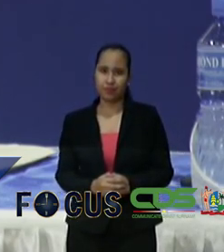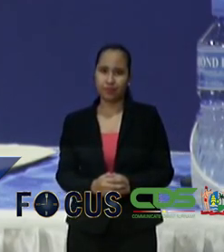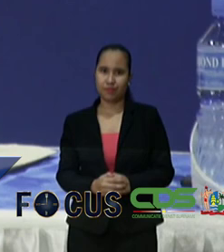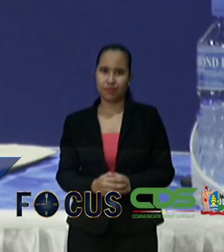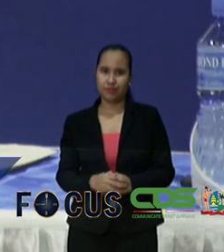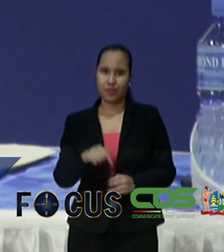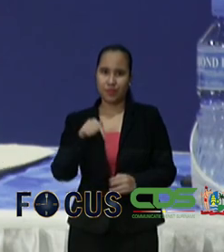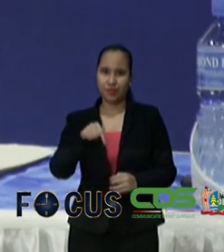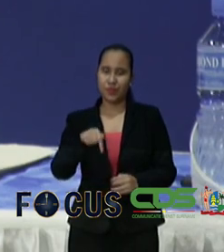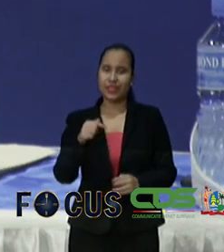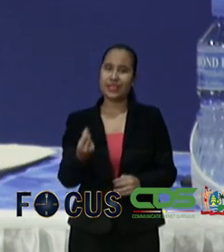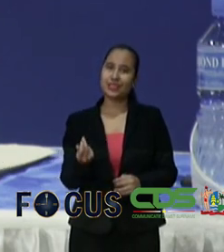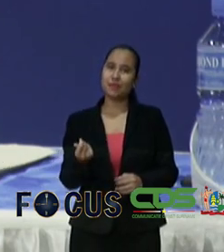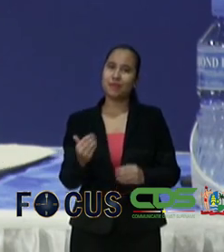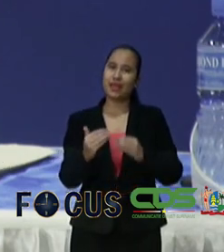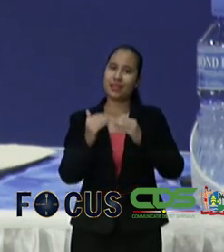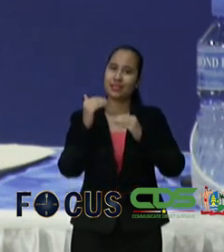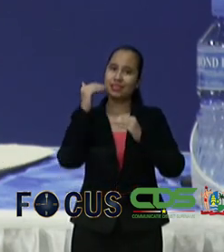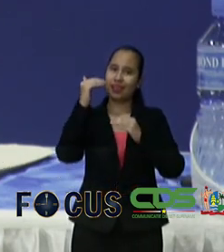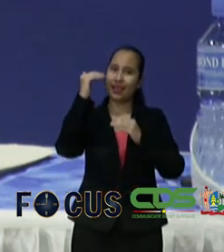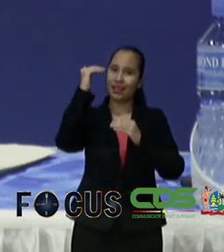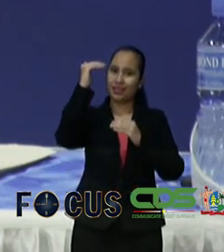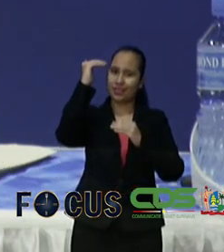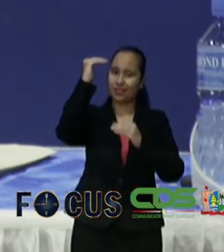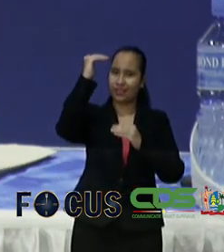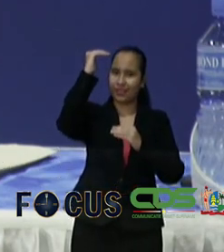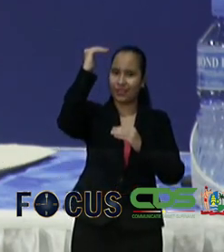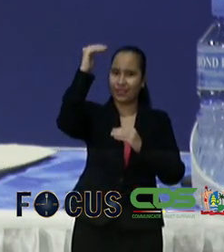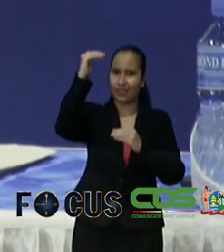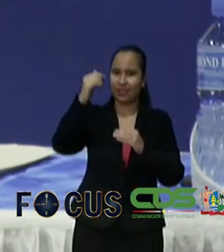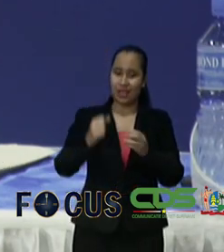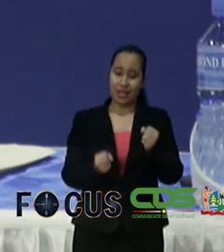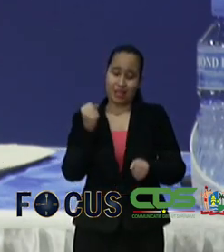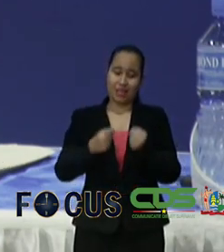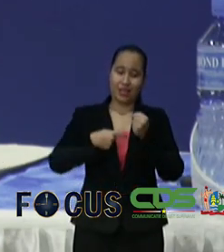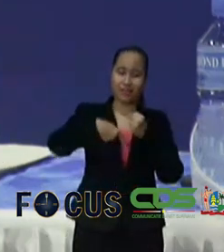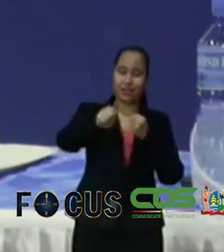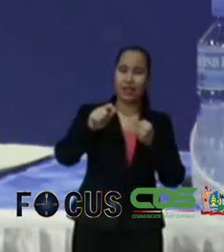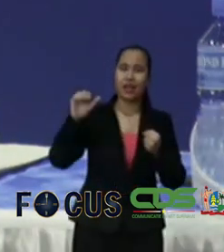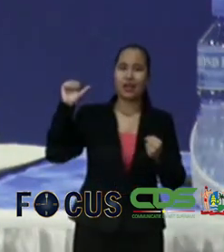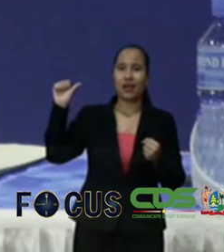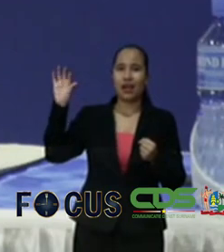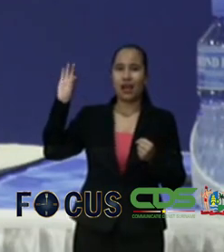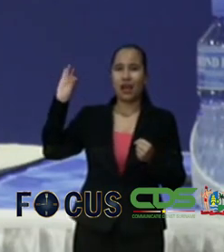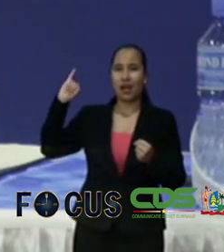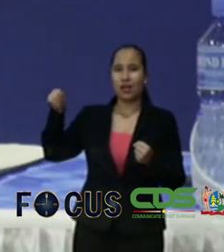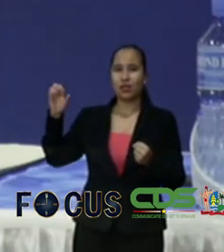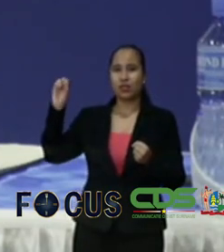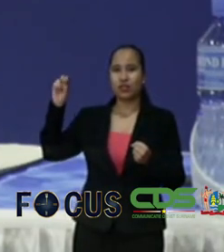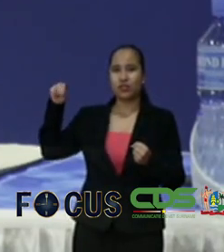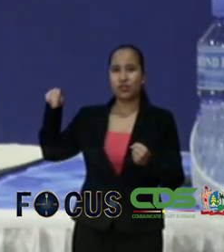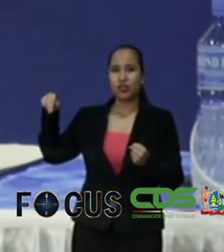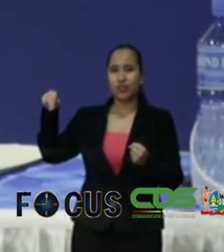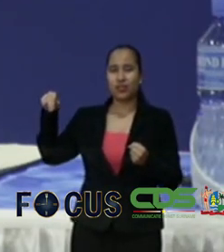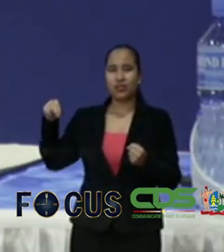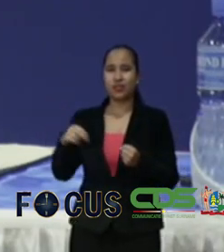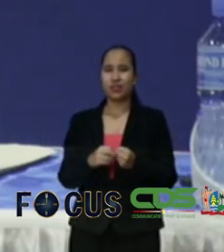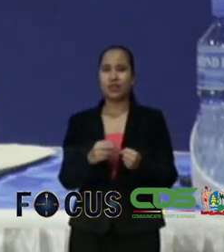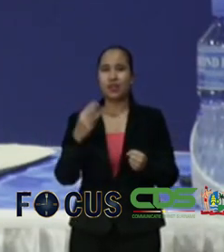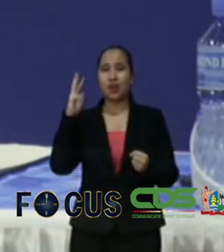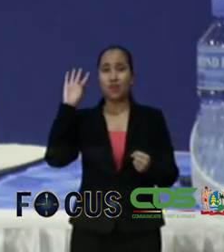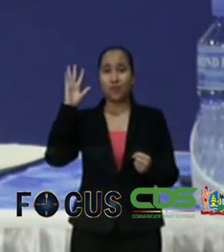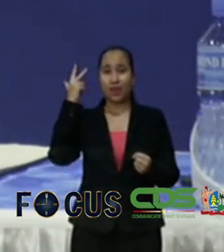deze prijssteking is dus sprake geweest dat de rit Achodi 45 SRD was en de rit Nikeri 25 SRD.